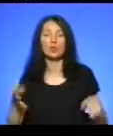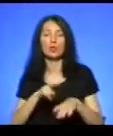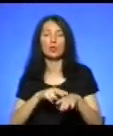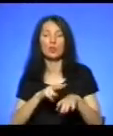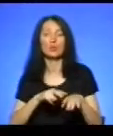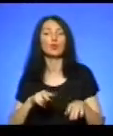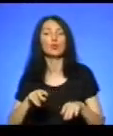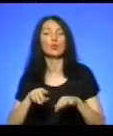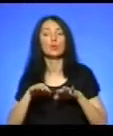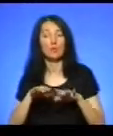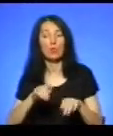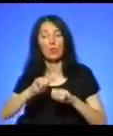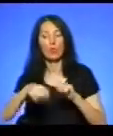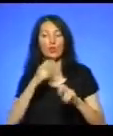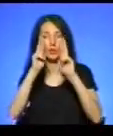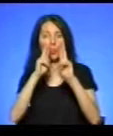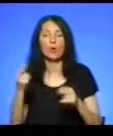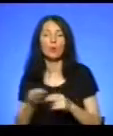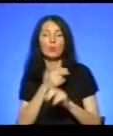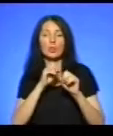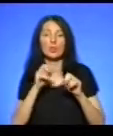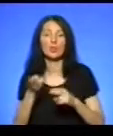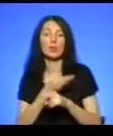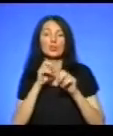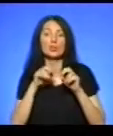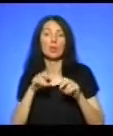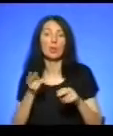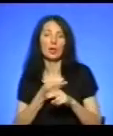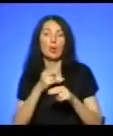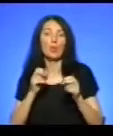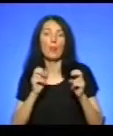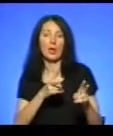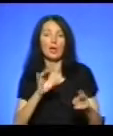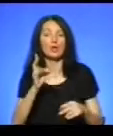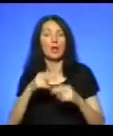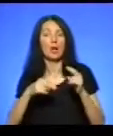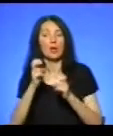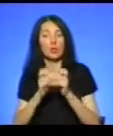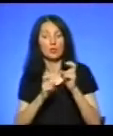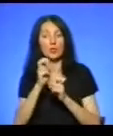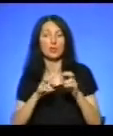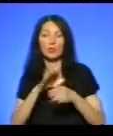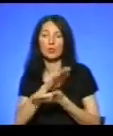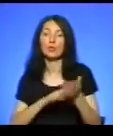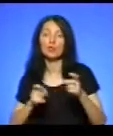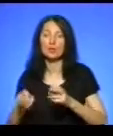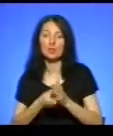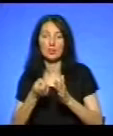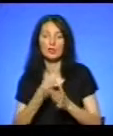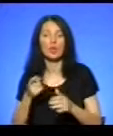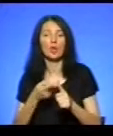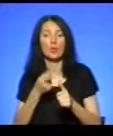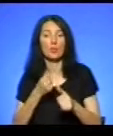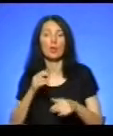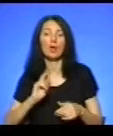безпеки на виробництві. Триває слідство, ім'я забудовника не називають. «12 серпня о 20.30 на Нільню 102